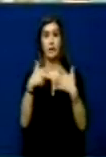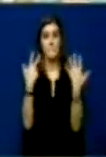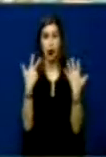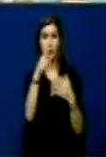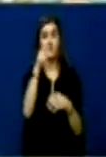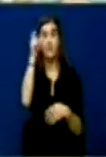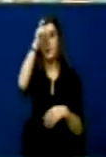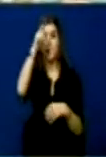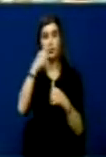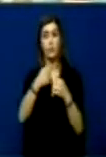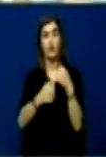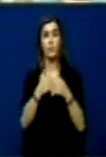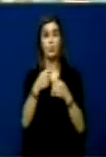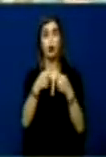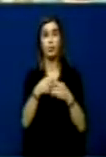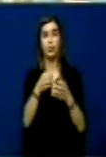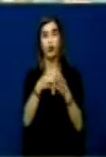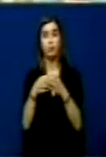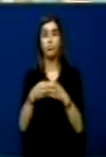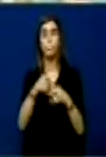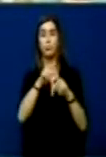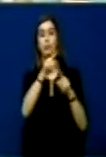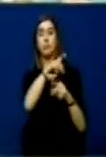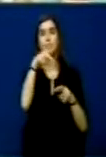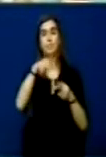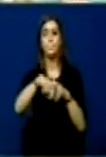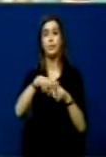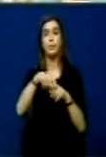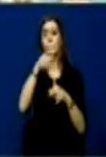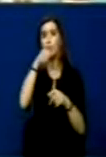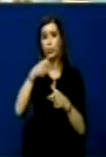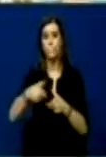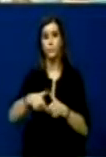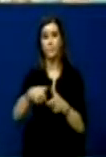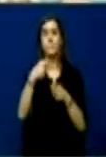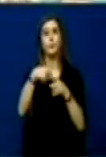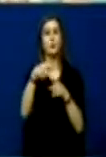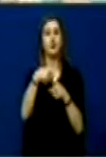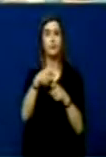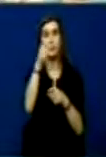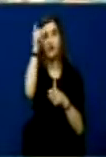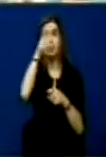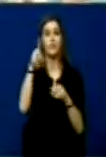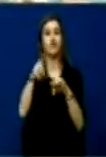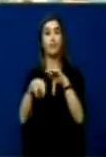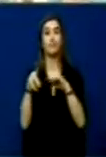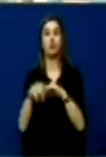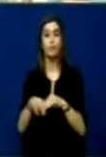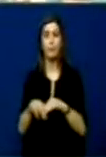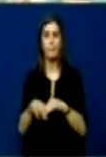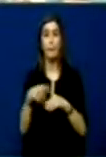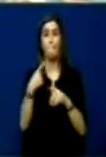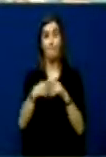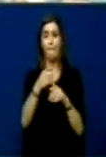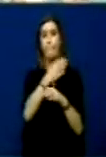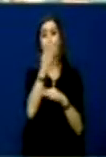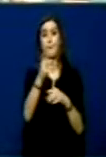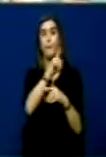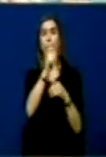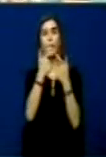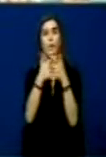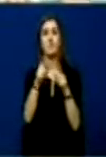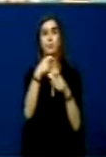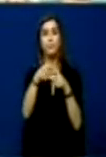kriminalje sërbë, o penguan dërtimi i ujësjelset në Sohodol. Më pastaj, vion moslejimi